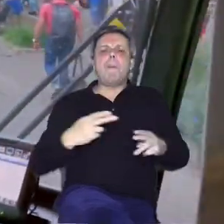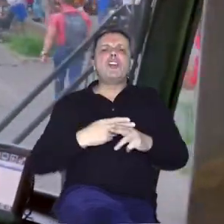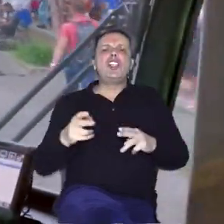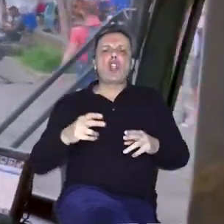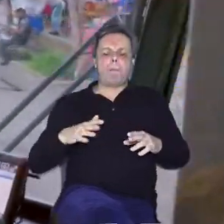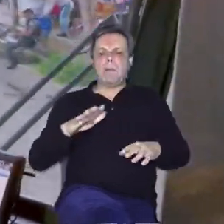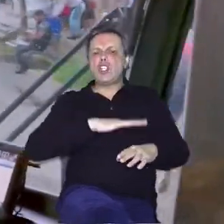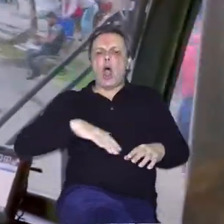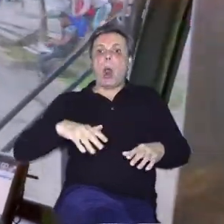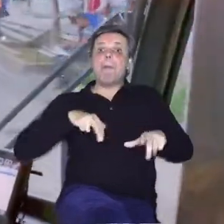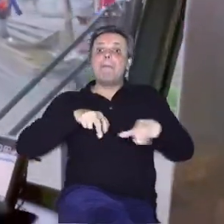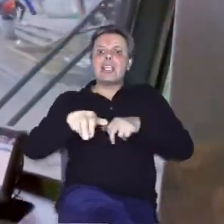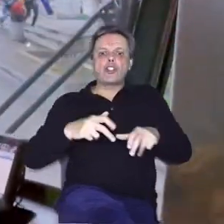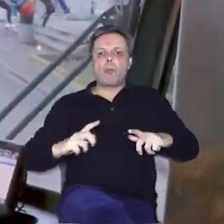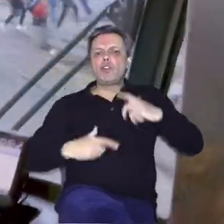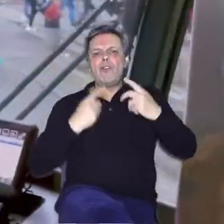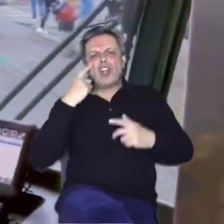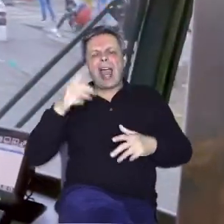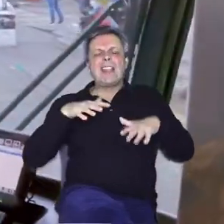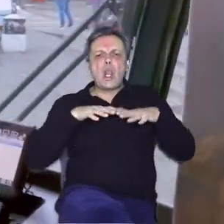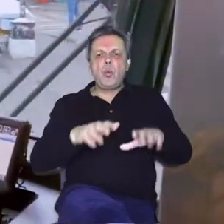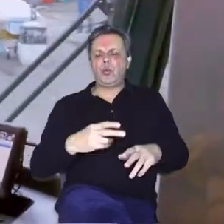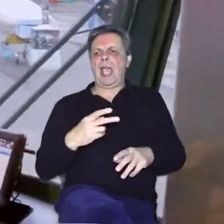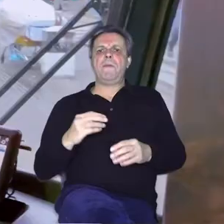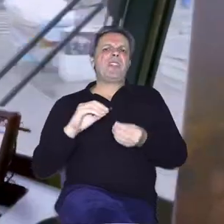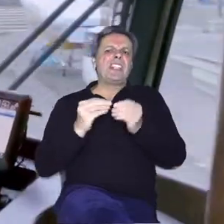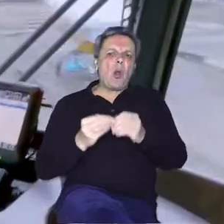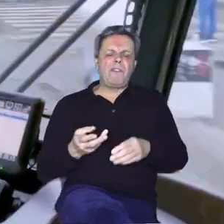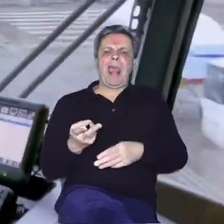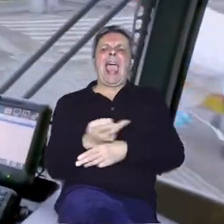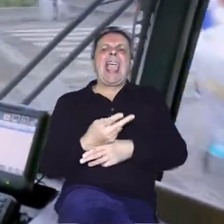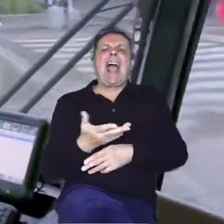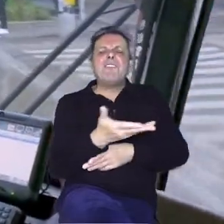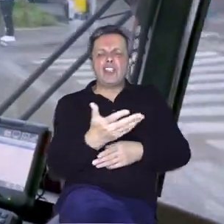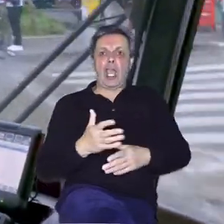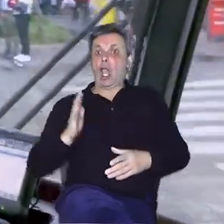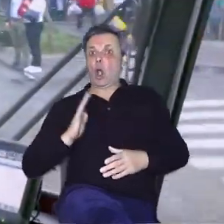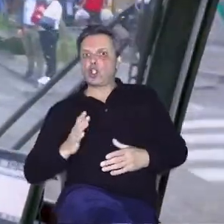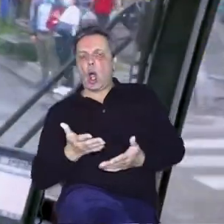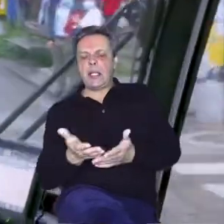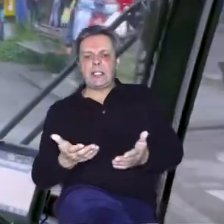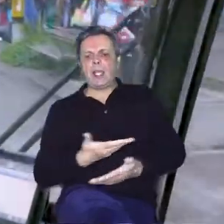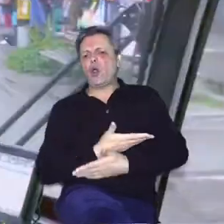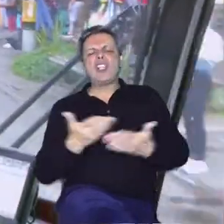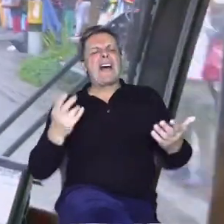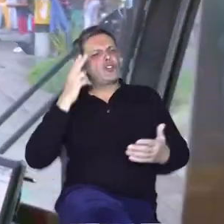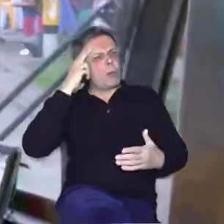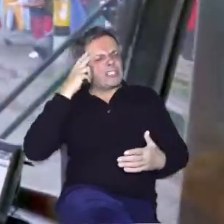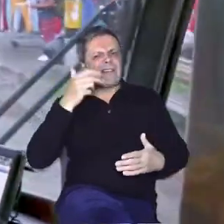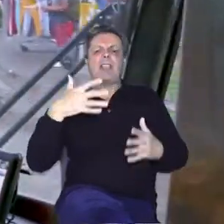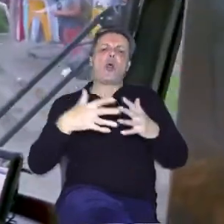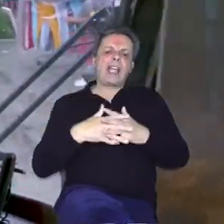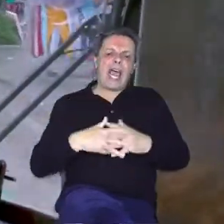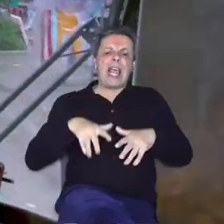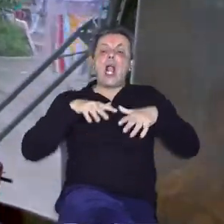pješačkom zonom uživajući gledati ljude, trgovine, kafiće i gostionice. To je savršeni način upoznavanja nekog grada,